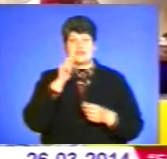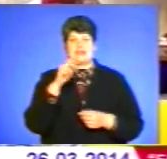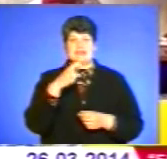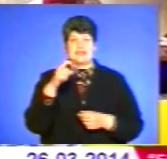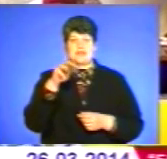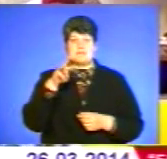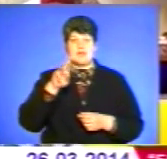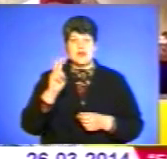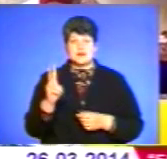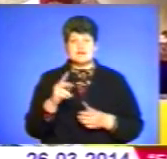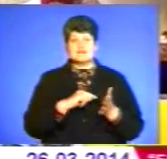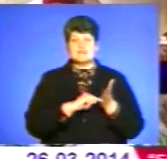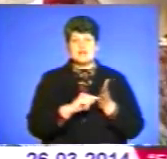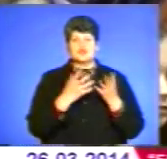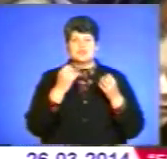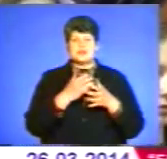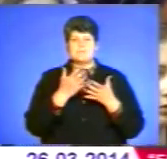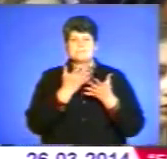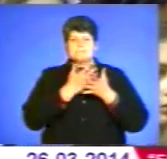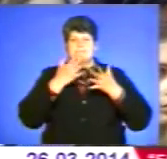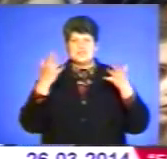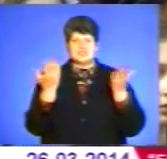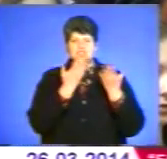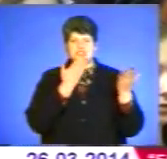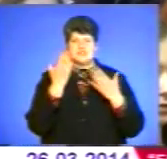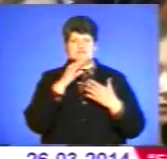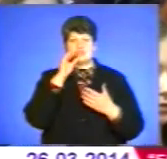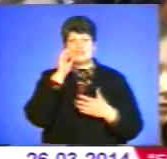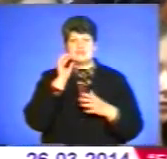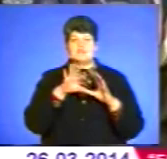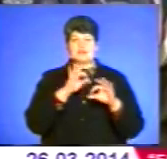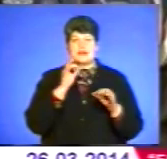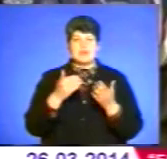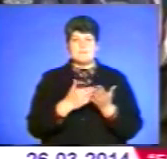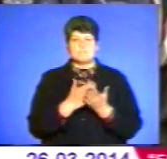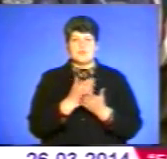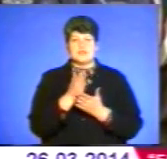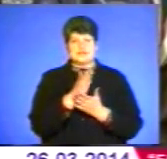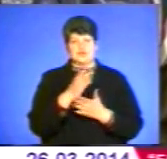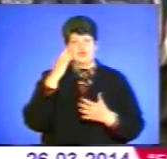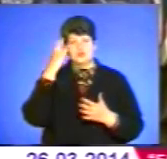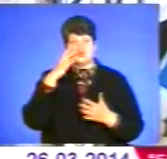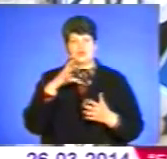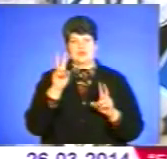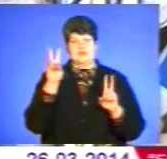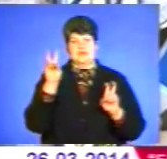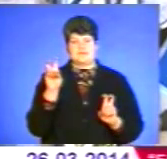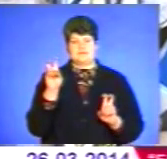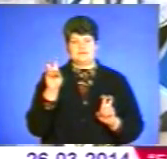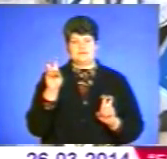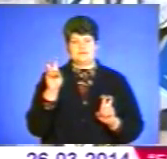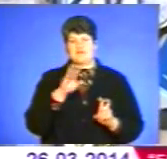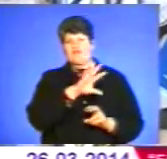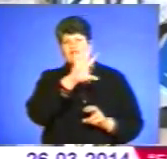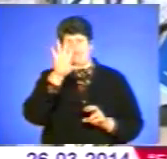журі відзначили, що все більше вчитців обирають твори Шевченка на політичну та ідеологічну тематику. «Ми всі